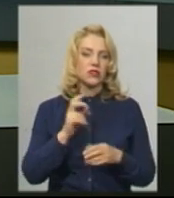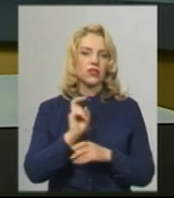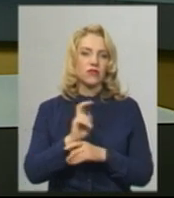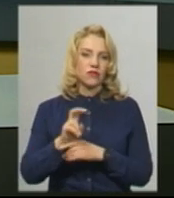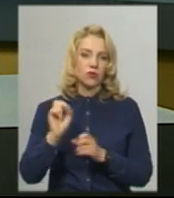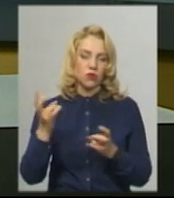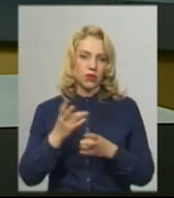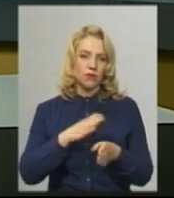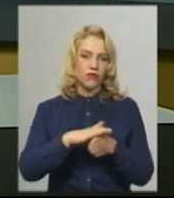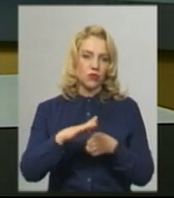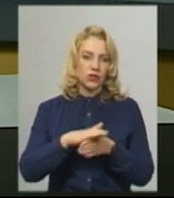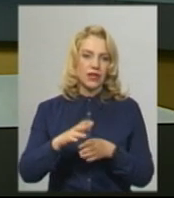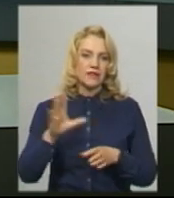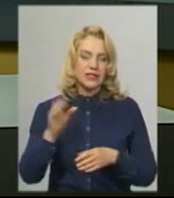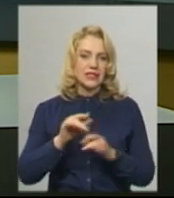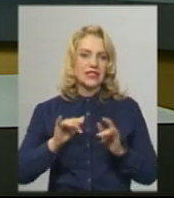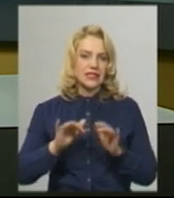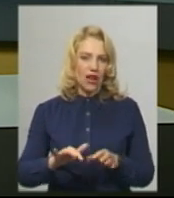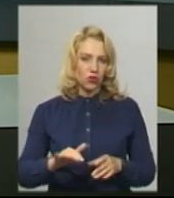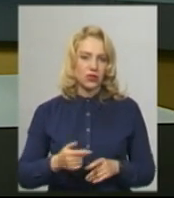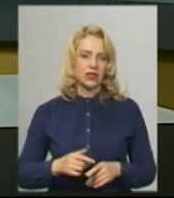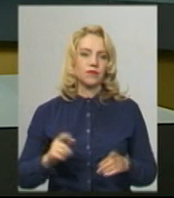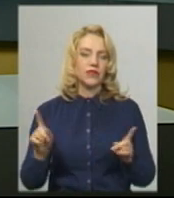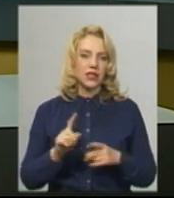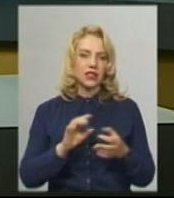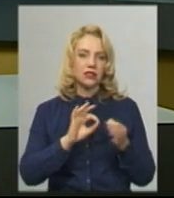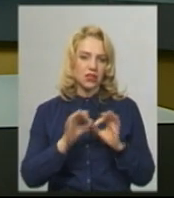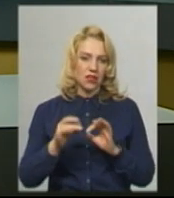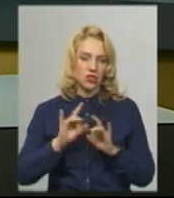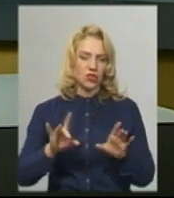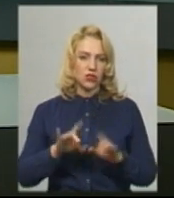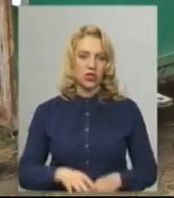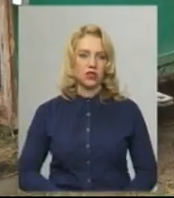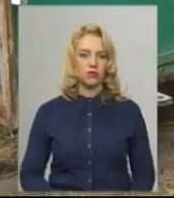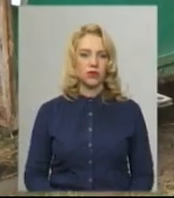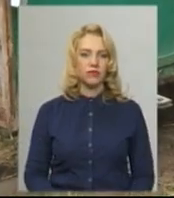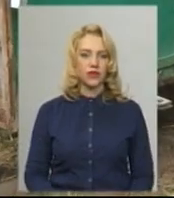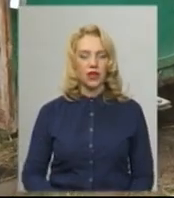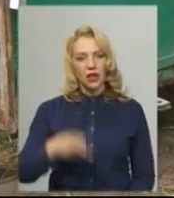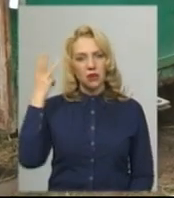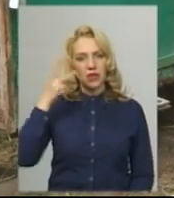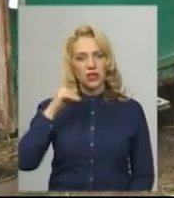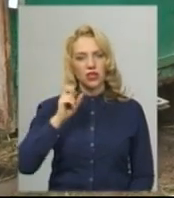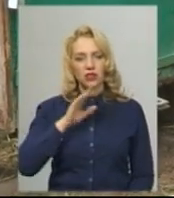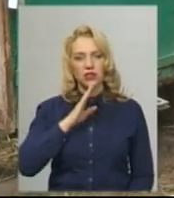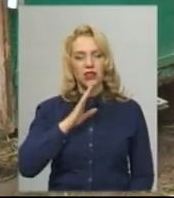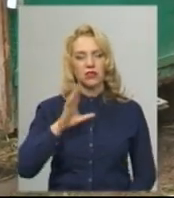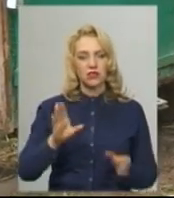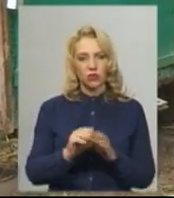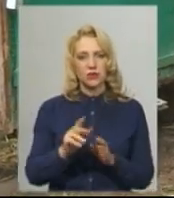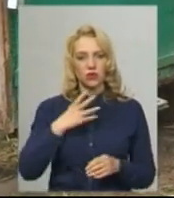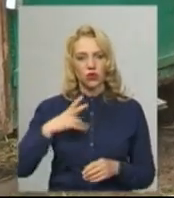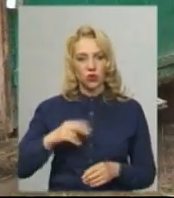дотримуватися карантинних заходів, яких саме детальніше у нашому сюжеті. Хмельничанка Тетяна разом із донькою